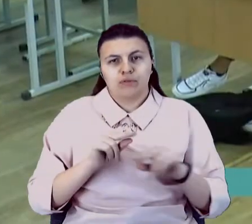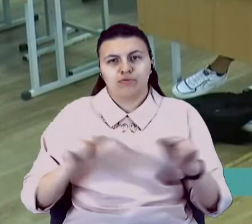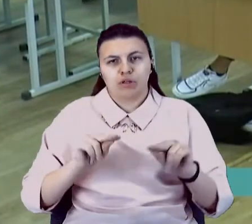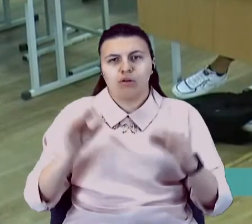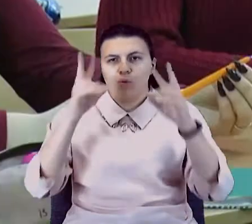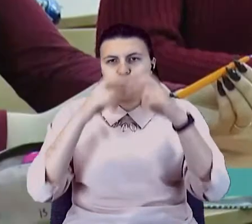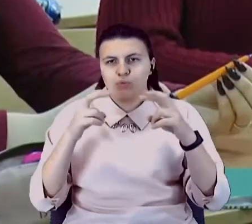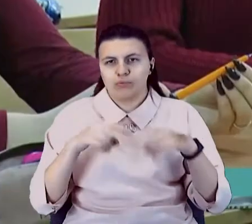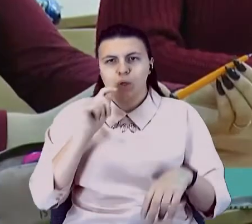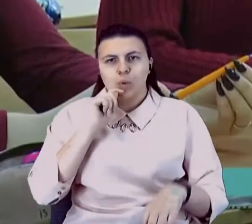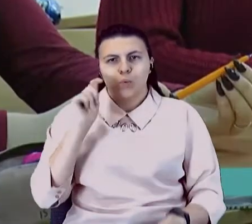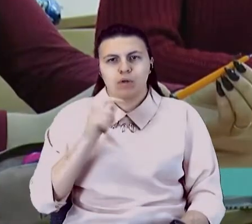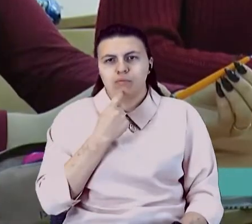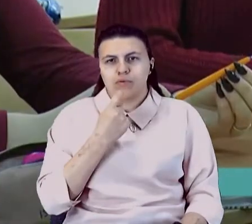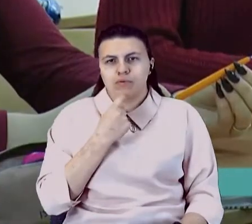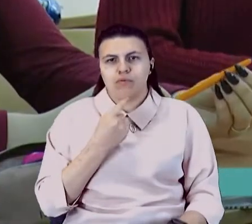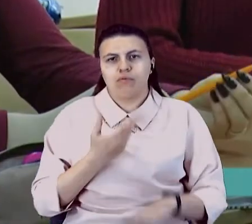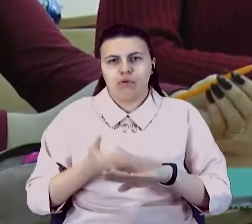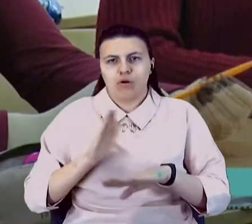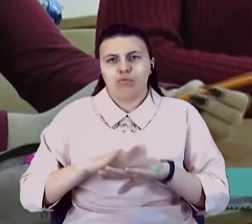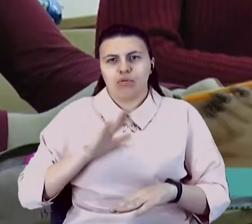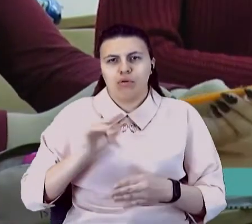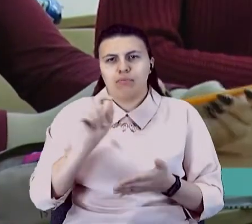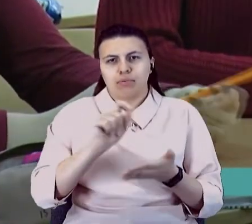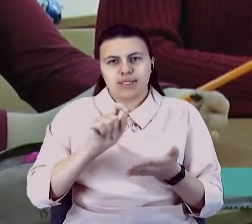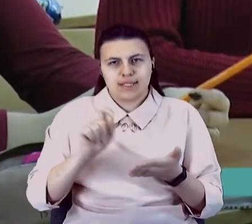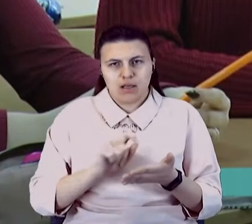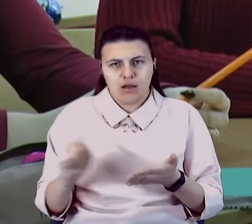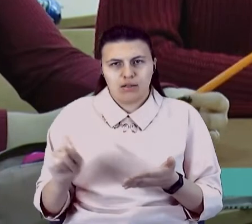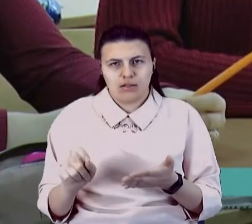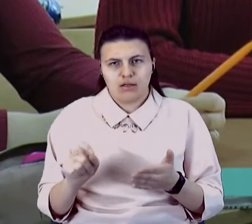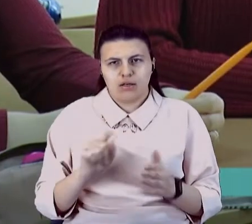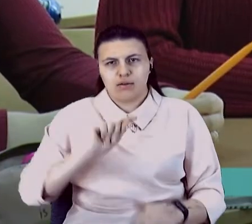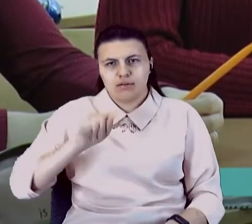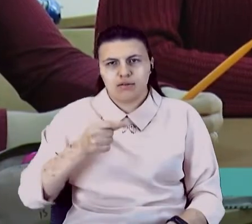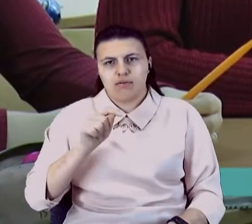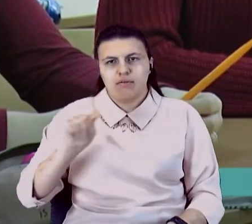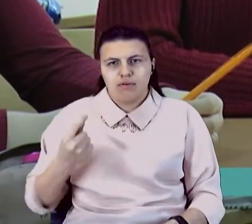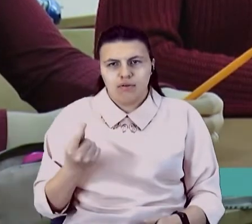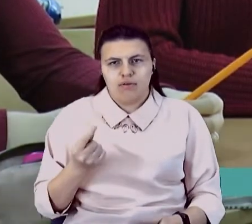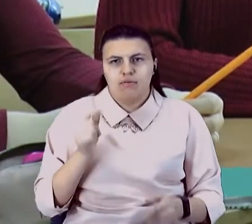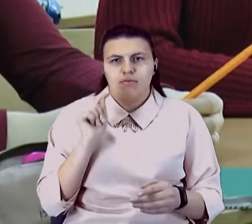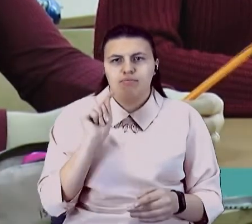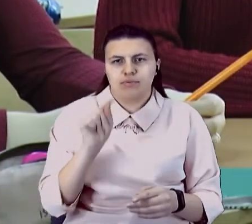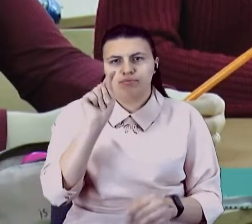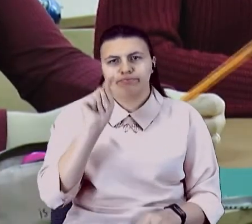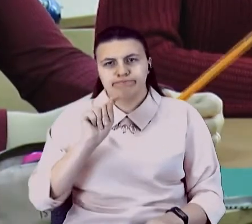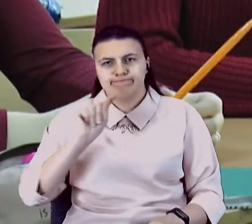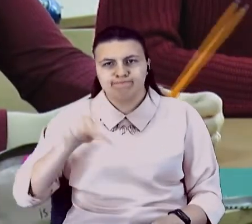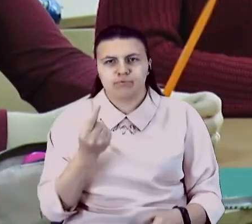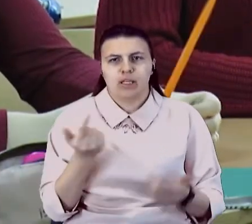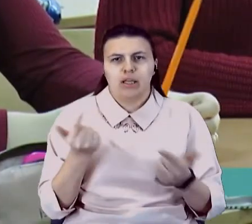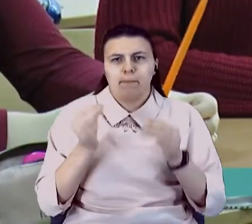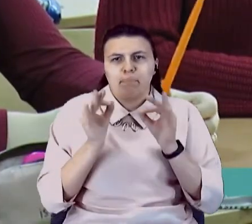української. Важко було писати знаки припинання, коми, де правильно розставити,